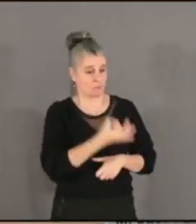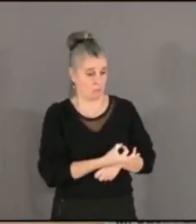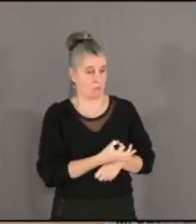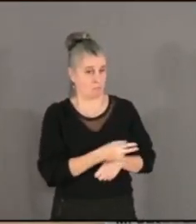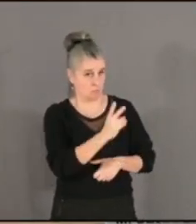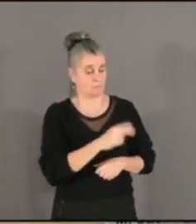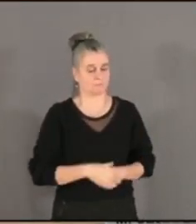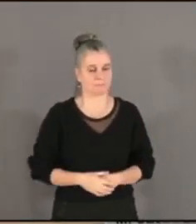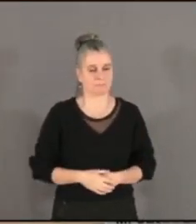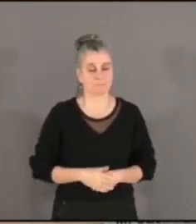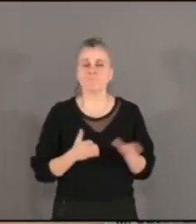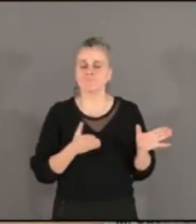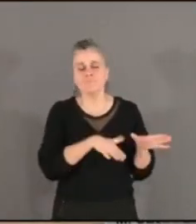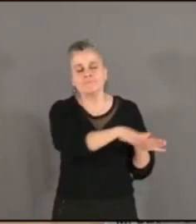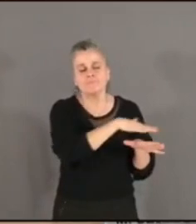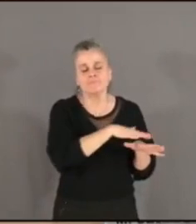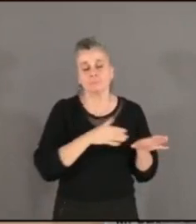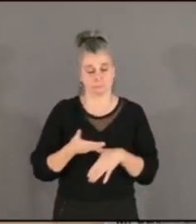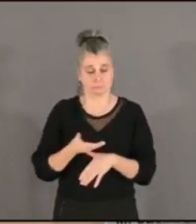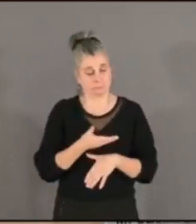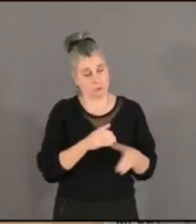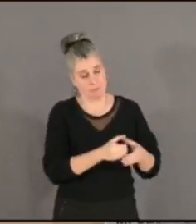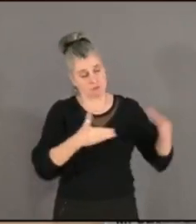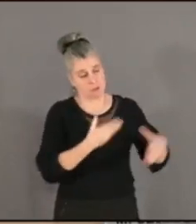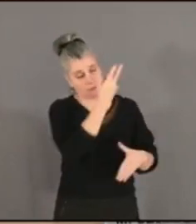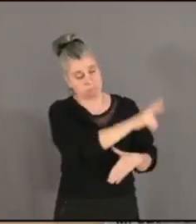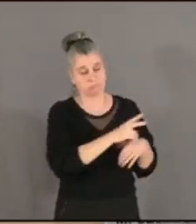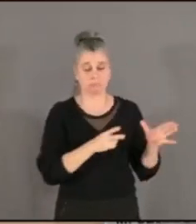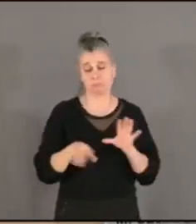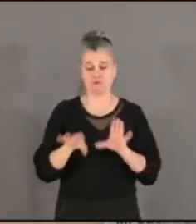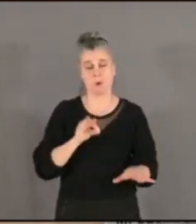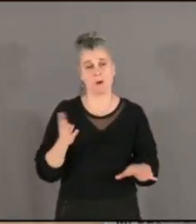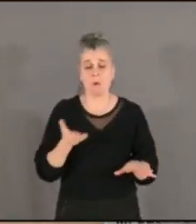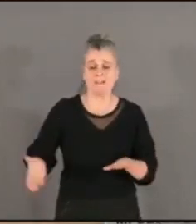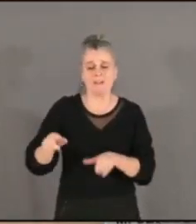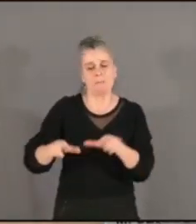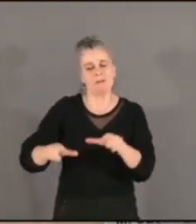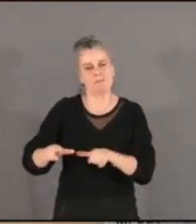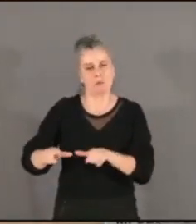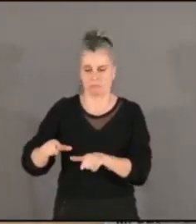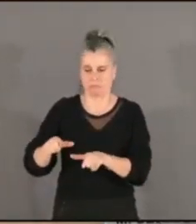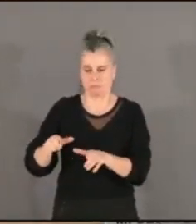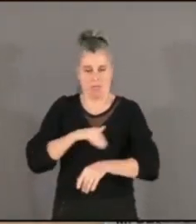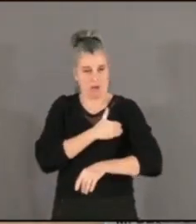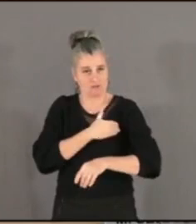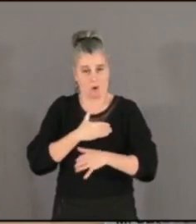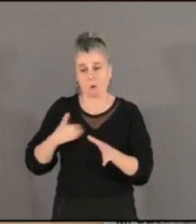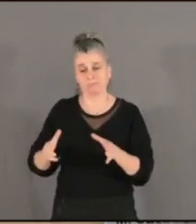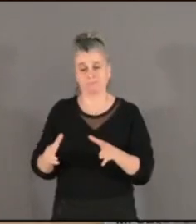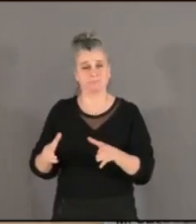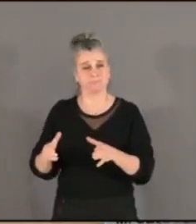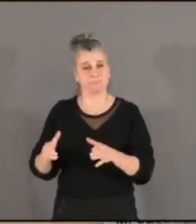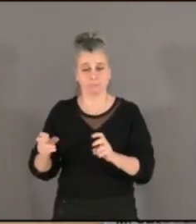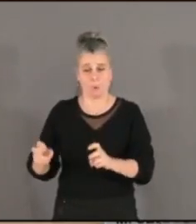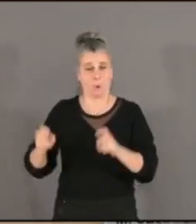votre majorité a fait le choix depuis son arrivée à la direction de la ville de ne pas maîtriser la masse salariale et de l'augmenter. Quel